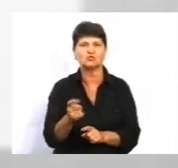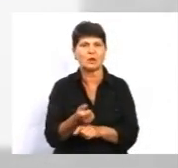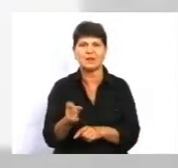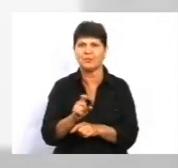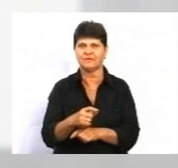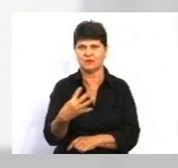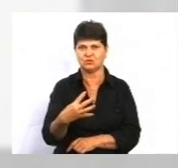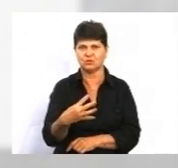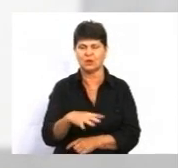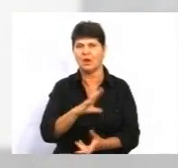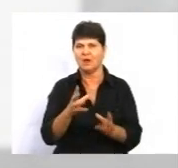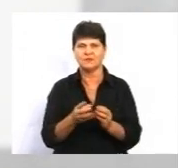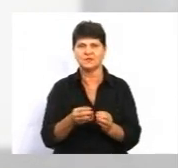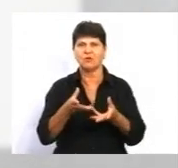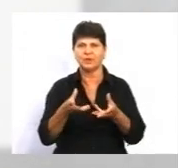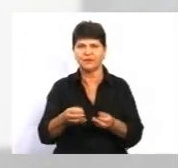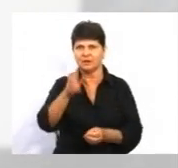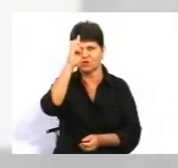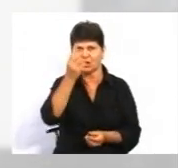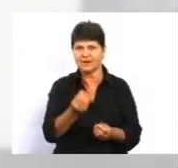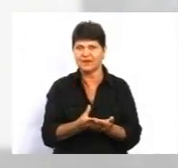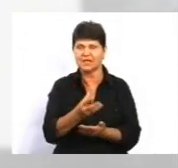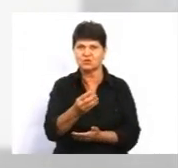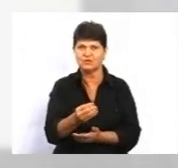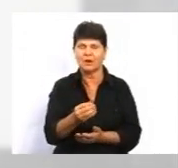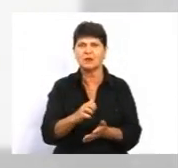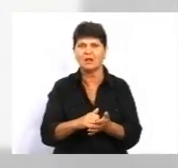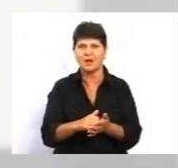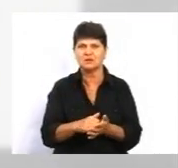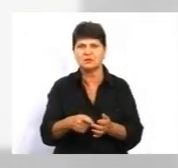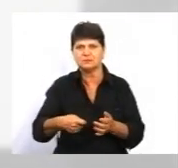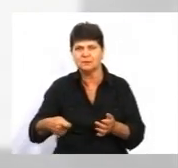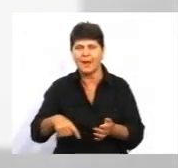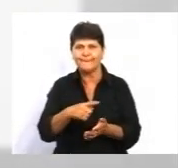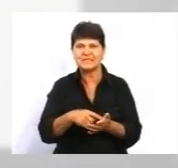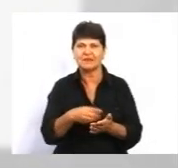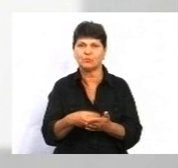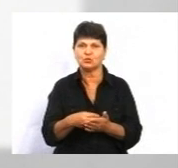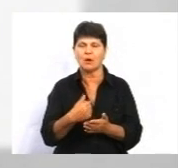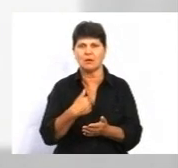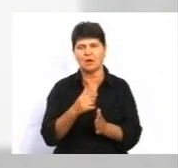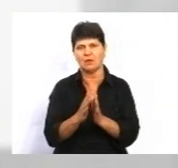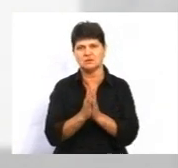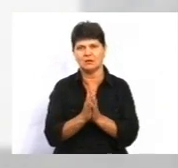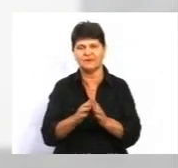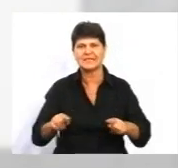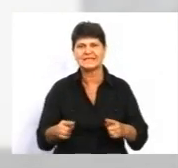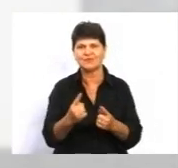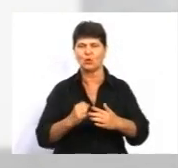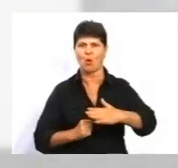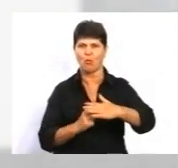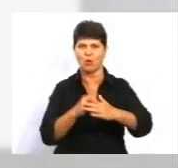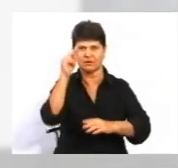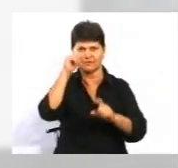40. Все це впливає на державне фінансування і як наслідок обтяжує місцевий бюджет. Тому я закликаю вас до створення опорних шкіл.